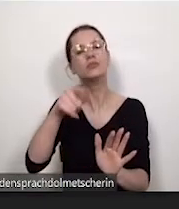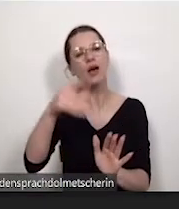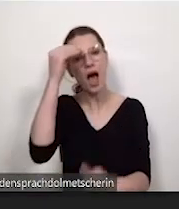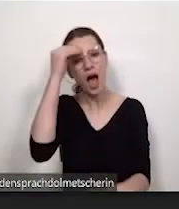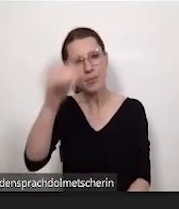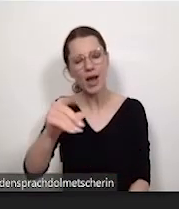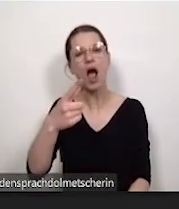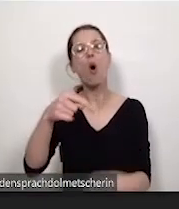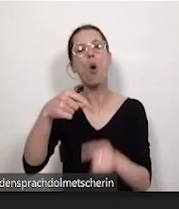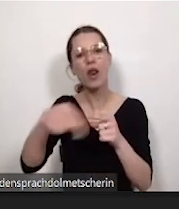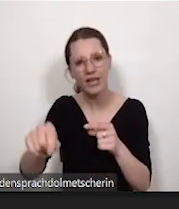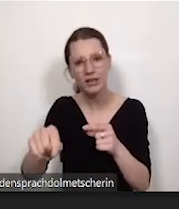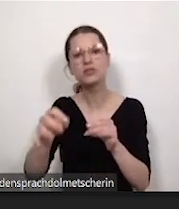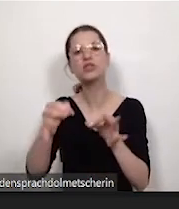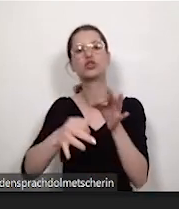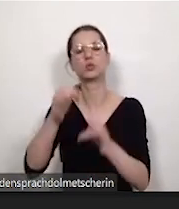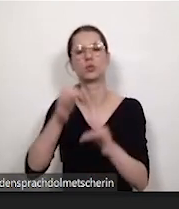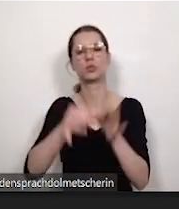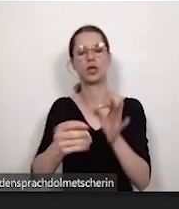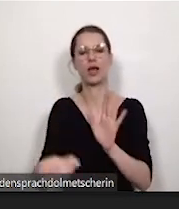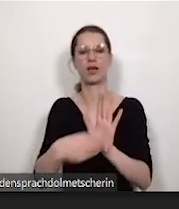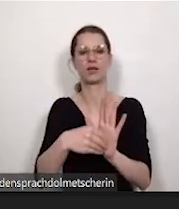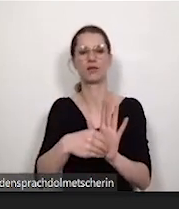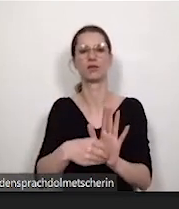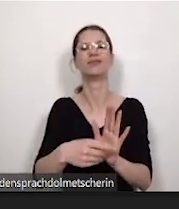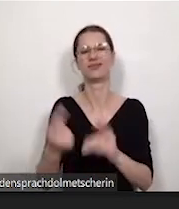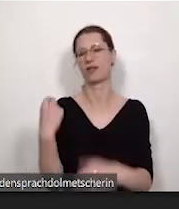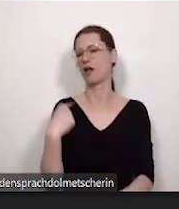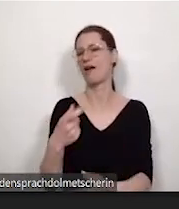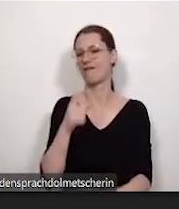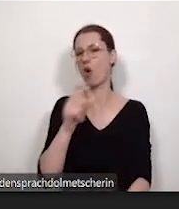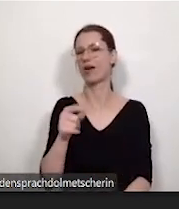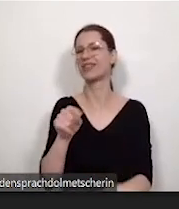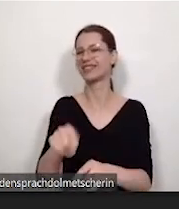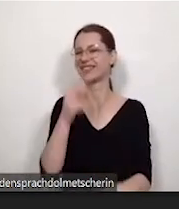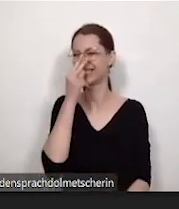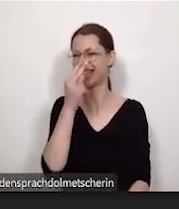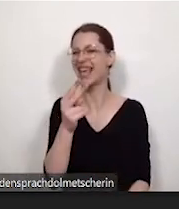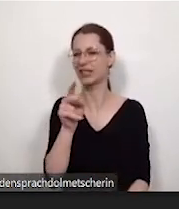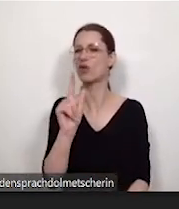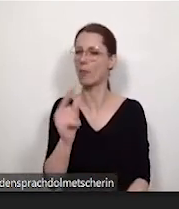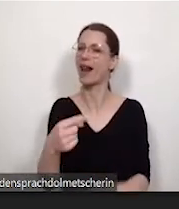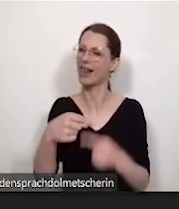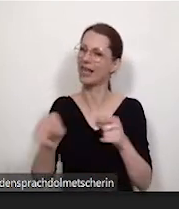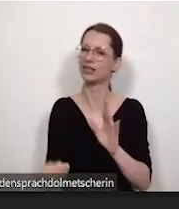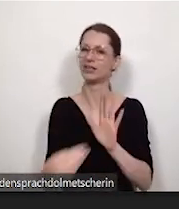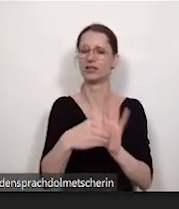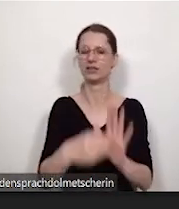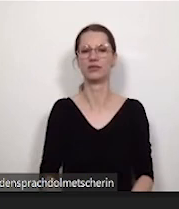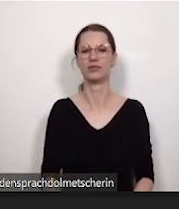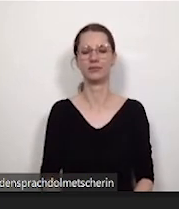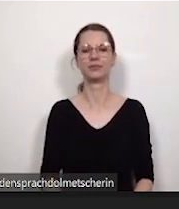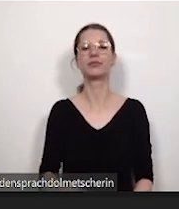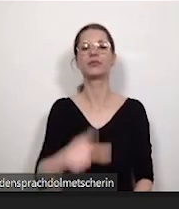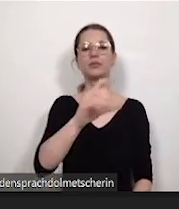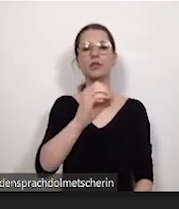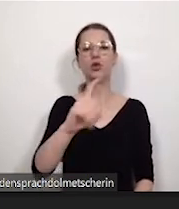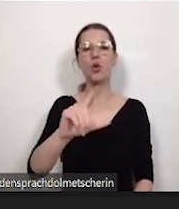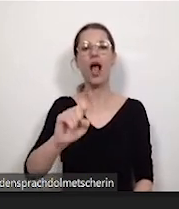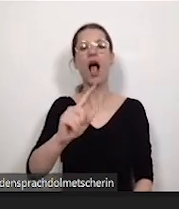eingefügt von der Woche des Sehens und Links zu Lola oder der Link zu Lola.